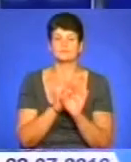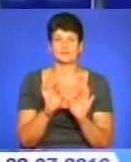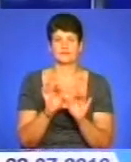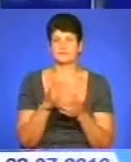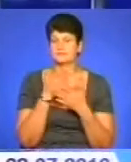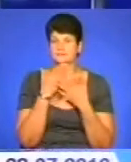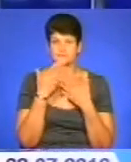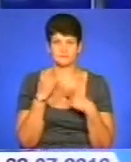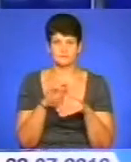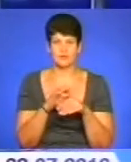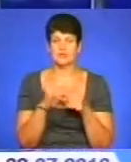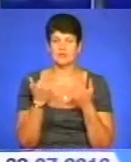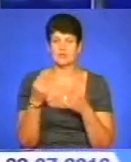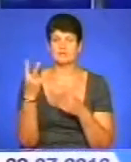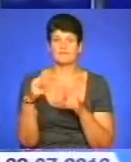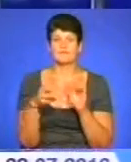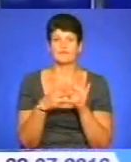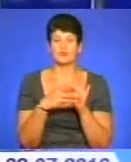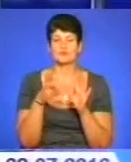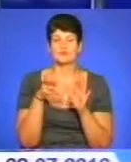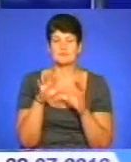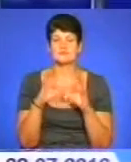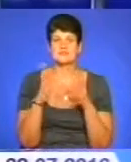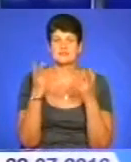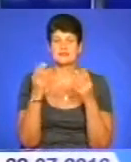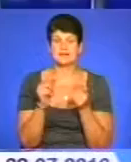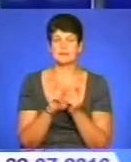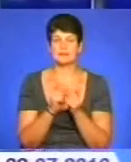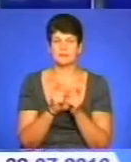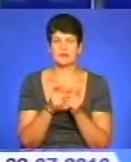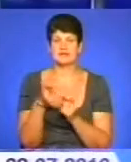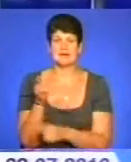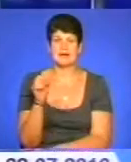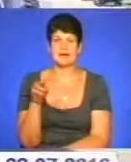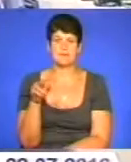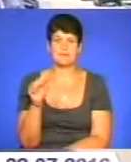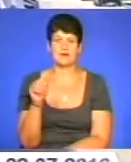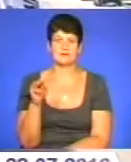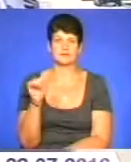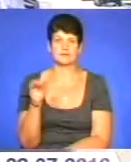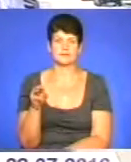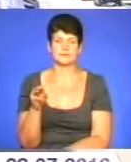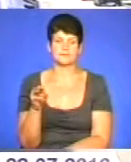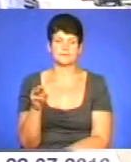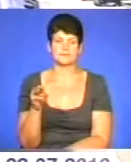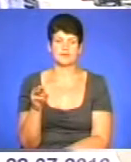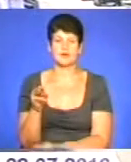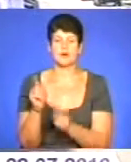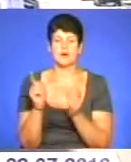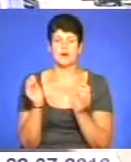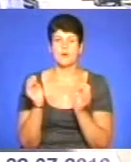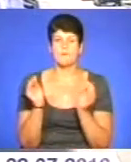Саме сьогодні, 28 липня, Всесвітній день боротьби із гепатитом. Мобільні виїзні